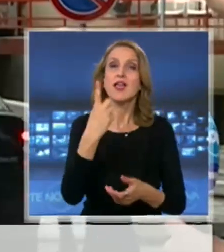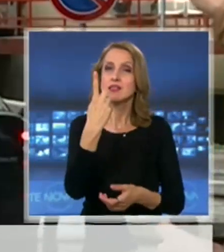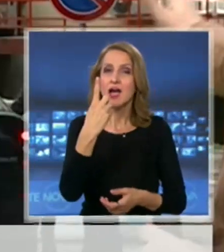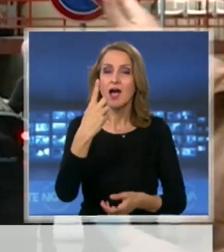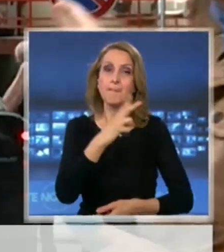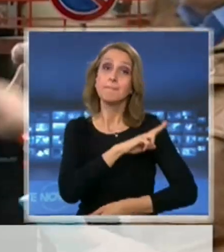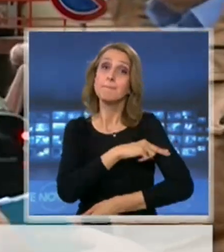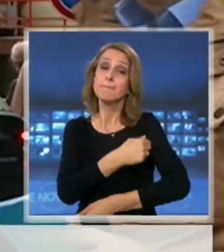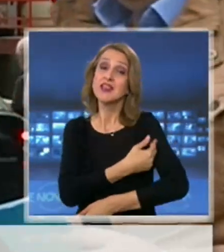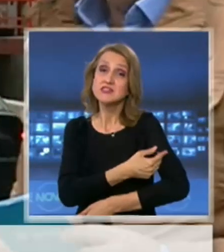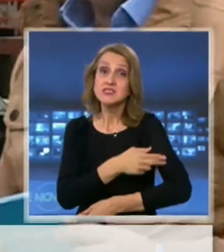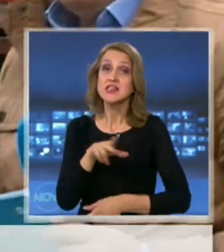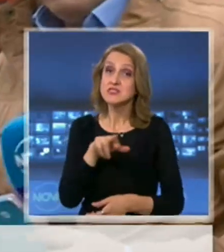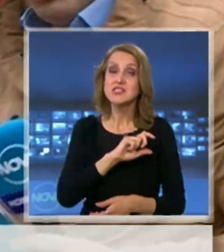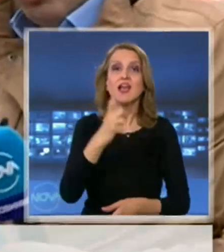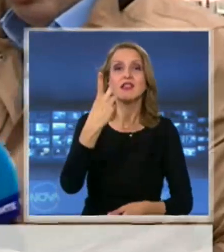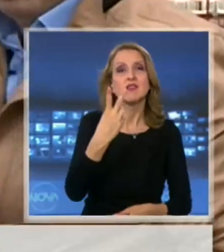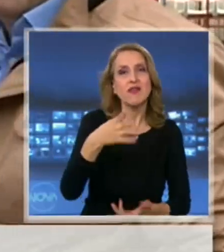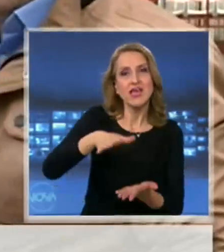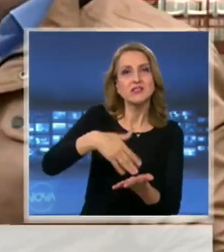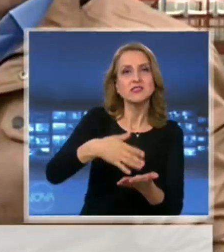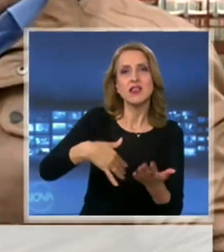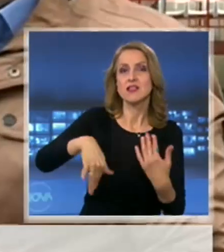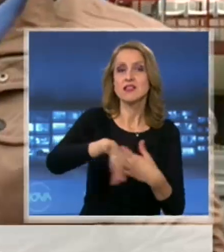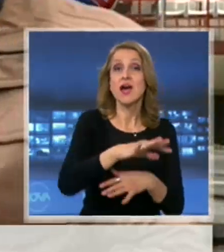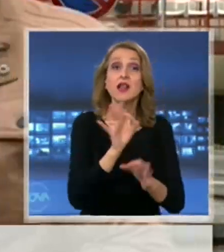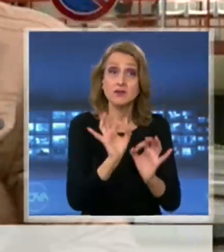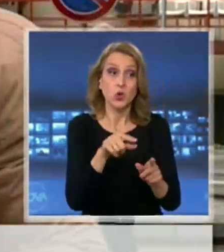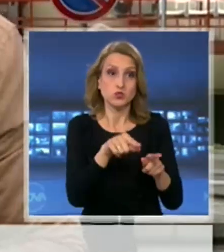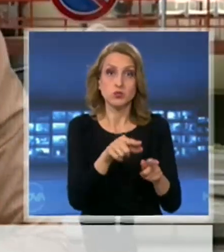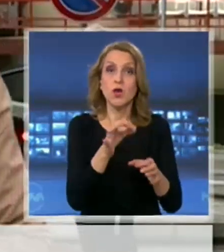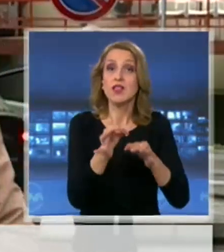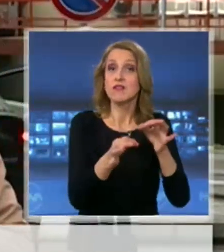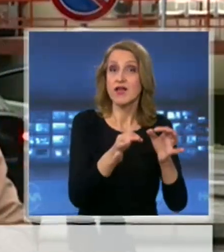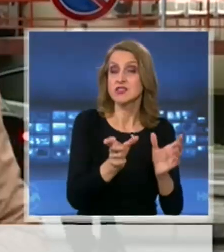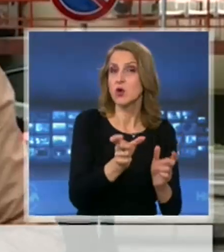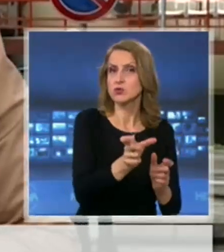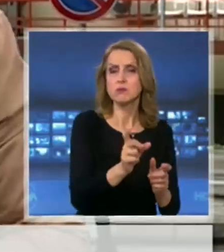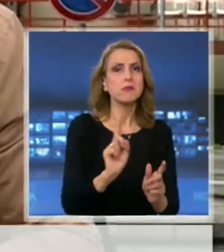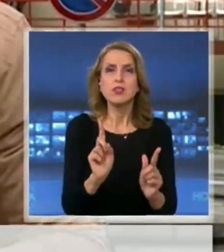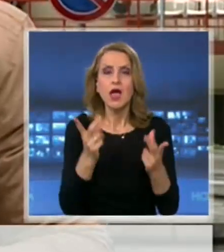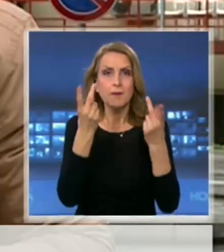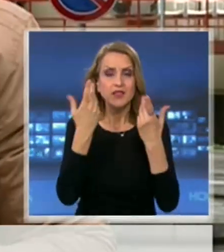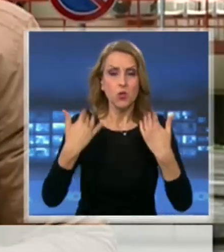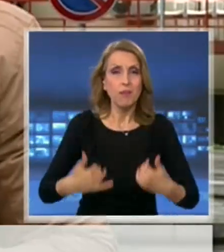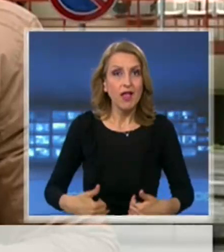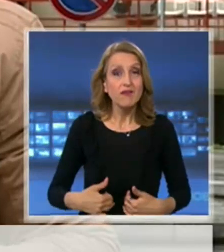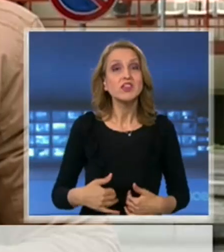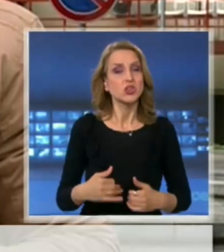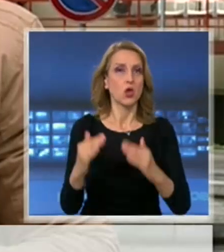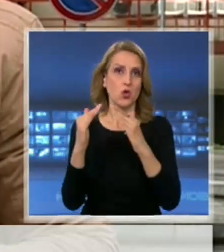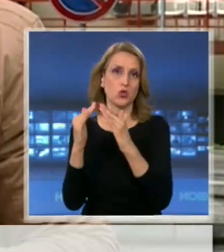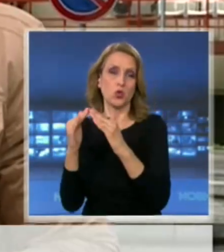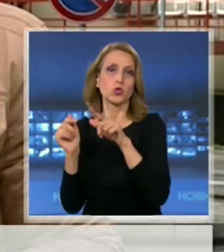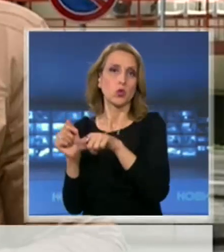сестра и две санитарки от инфекциозното отделение. Те са клинично здрави, без симптоми, под домашна карантина за